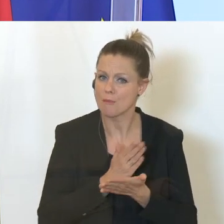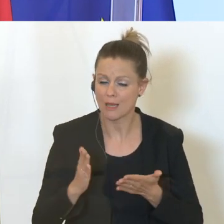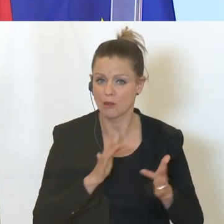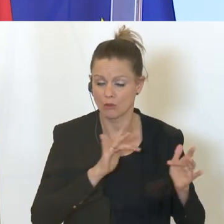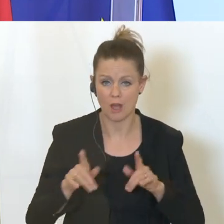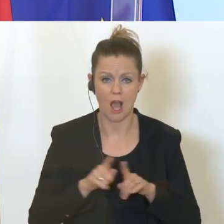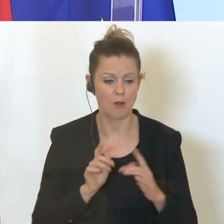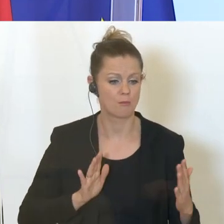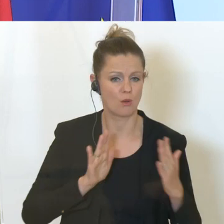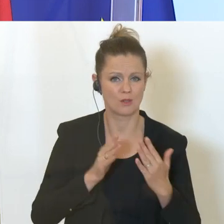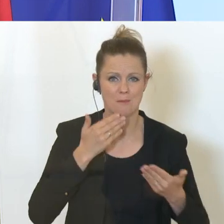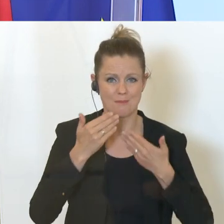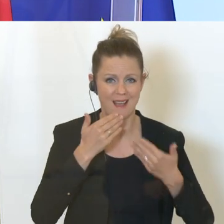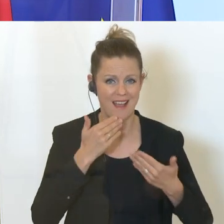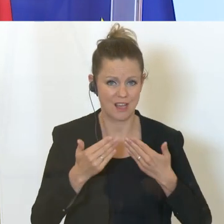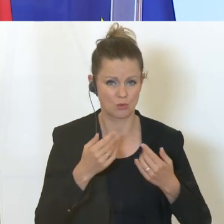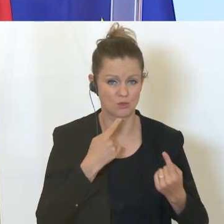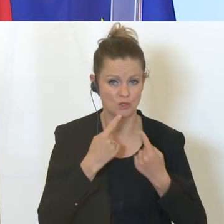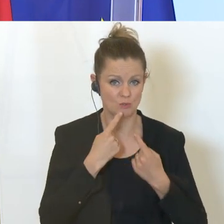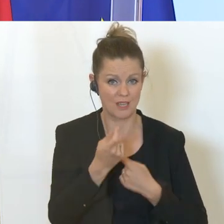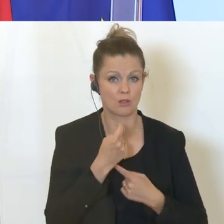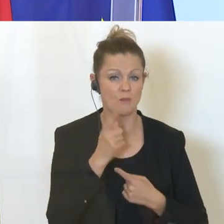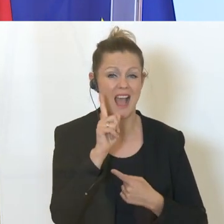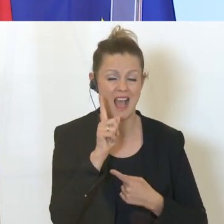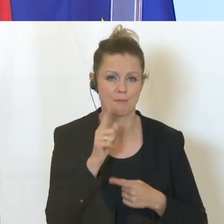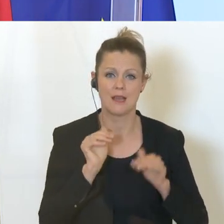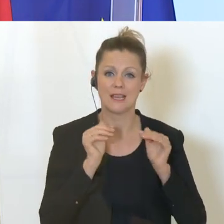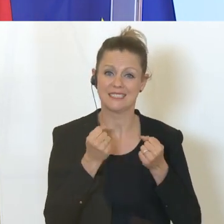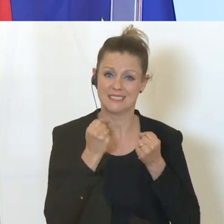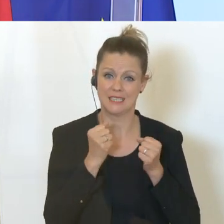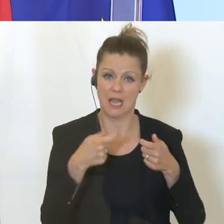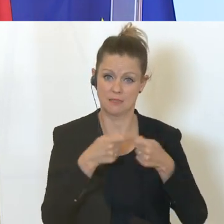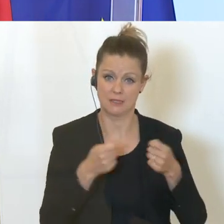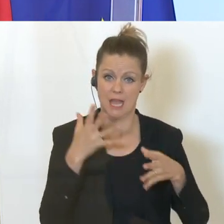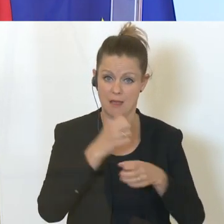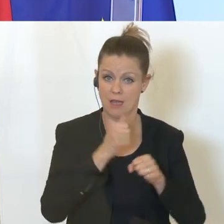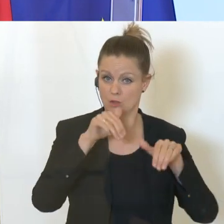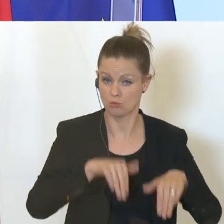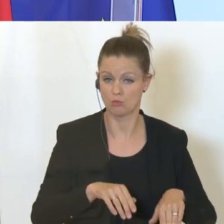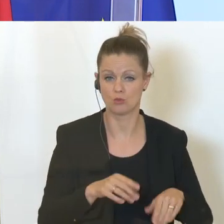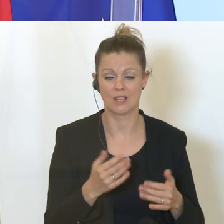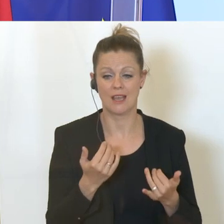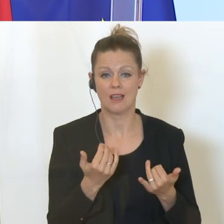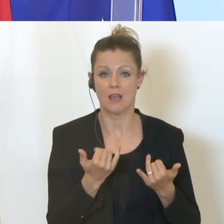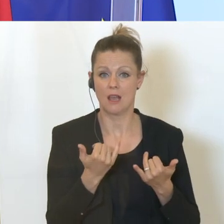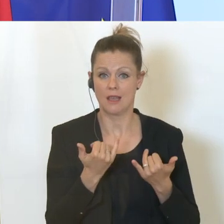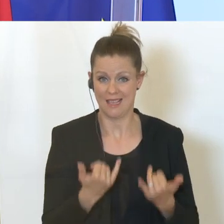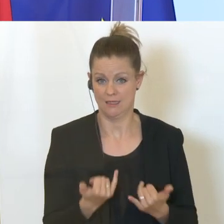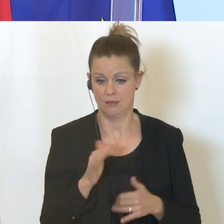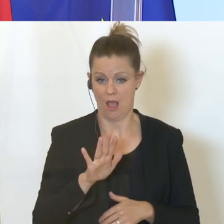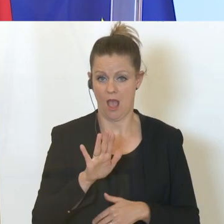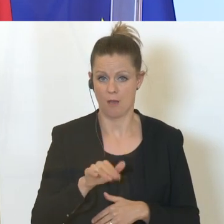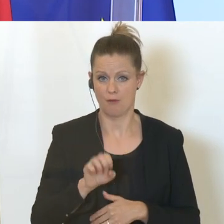Beratungsgesprächen unter Einhaltung der Sicherheitsmaßnahmen. Und dementsprechend zum Beispiel starten wir auch ab 15.